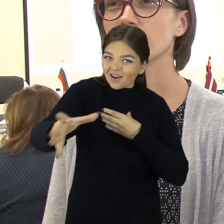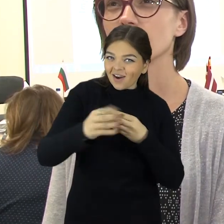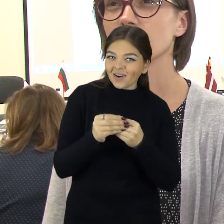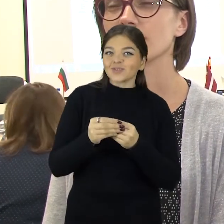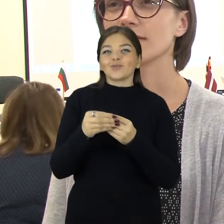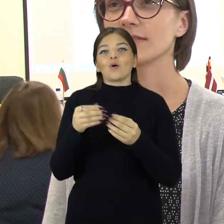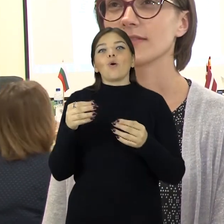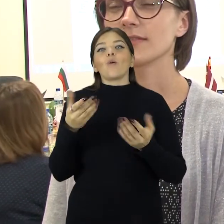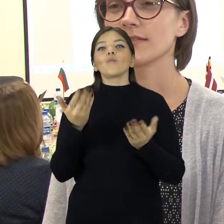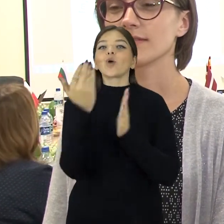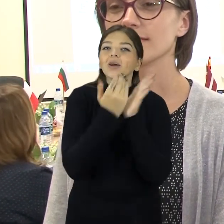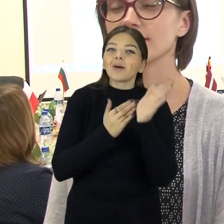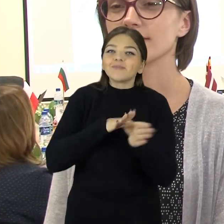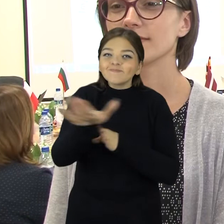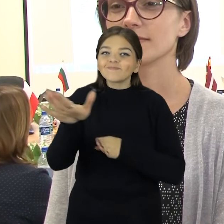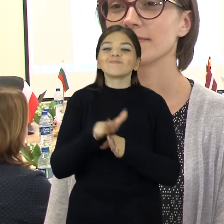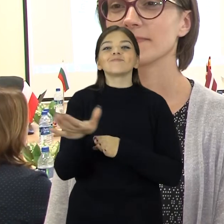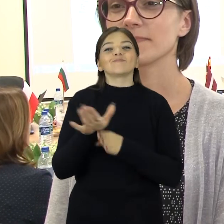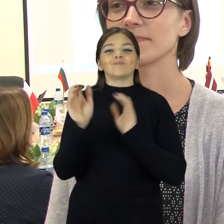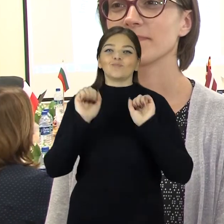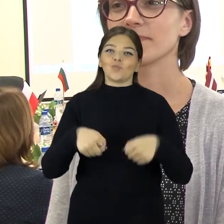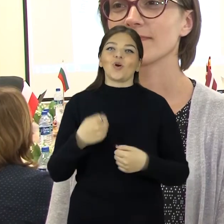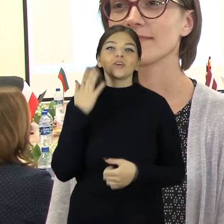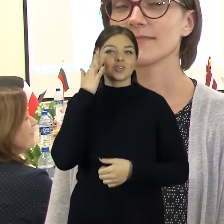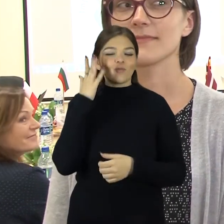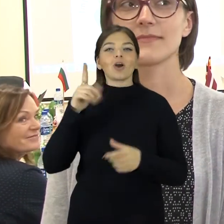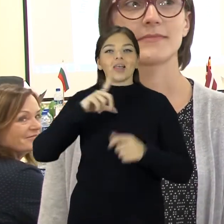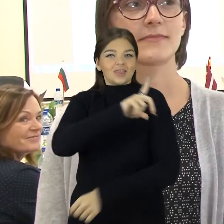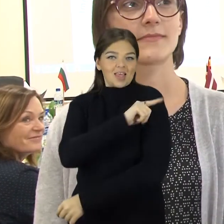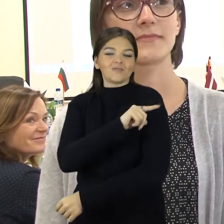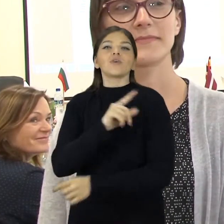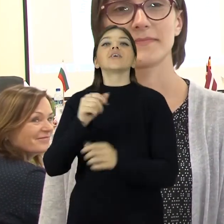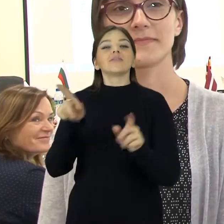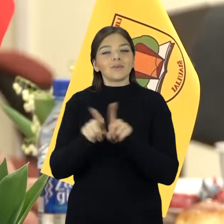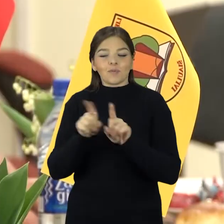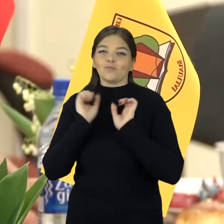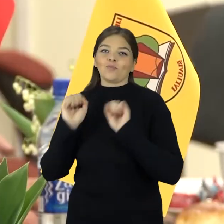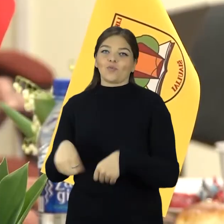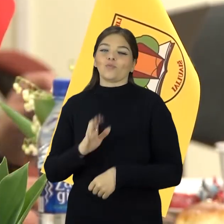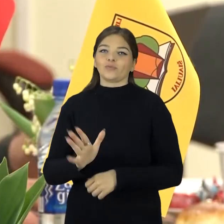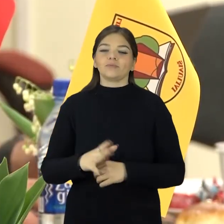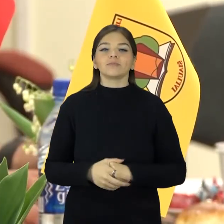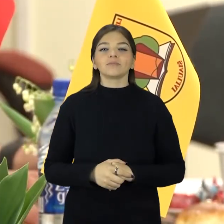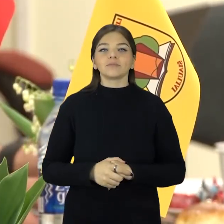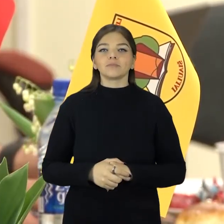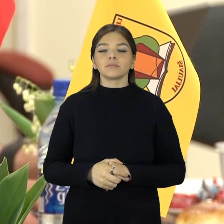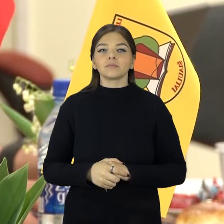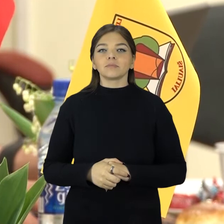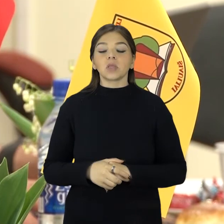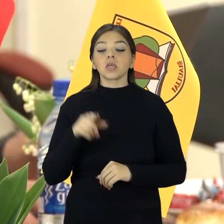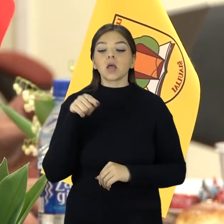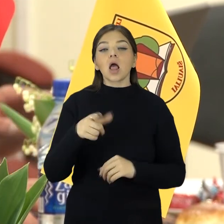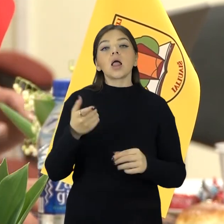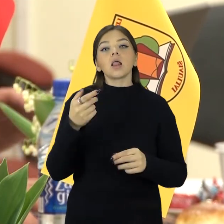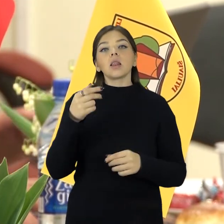galima kartu kaip ir vykdyti programą ir galvojam, kad galėsime vykdyti jį ir Latvijoje. Šį projektą Lietuvoje vykdo Šiauliu